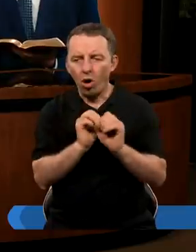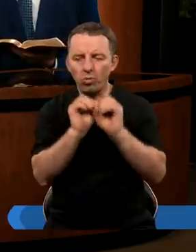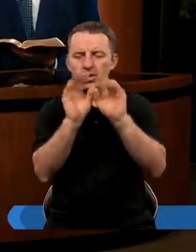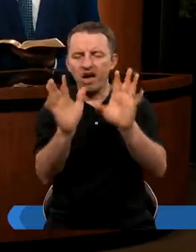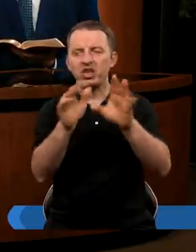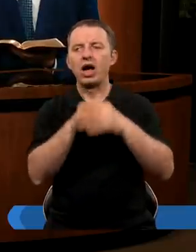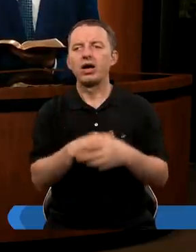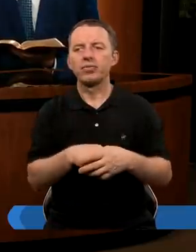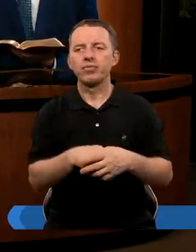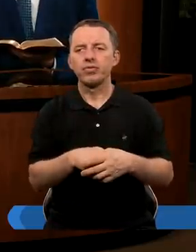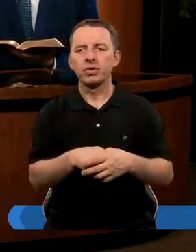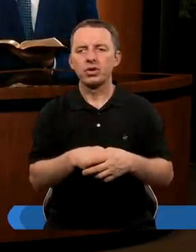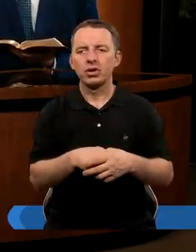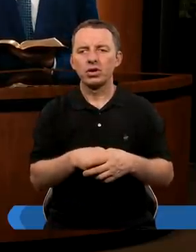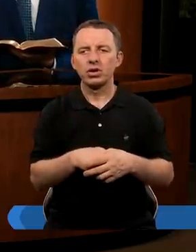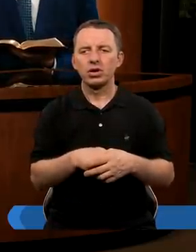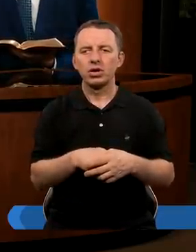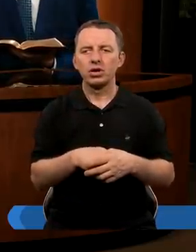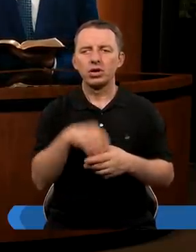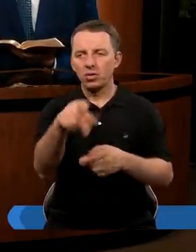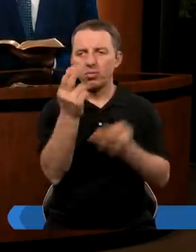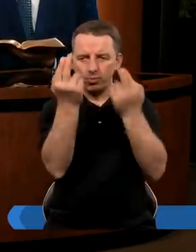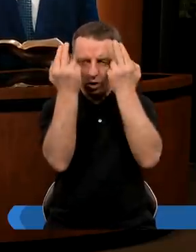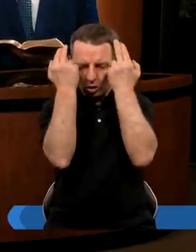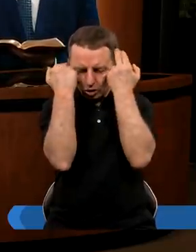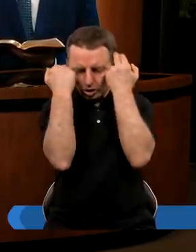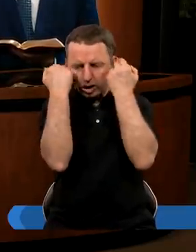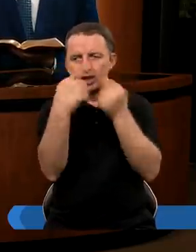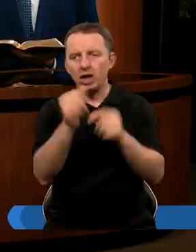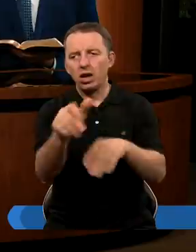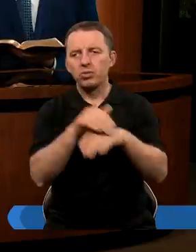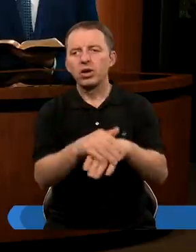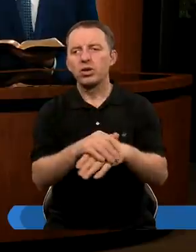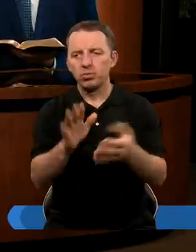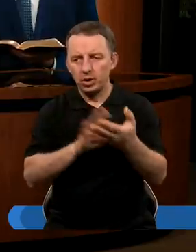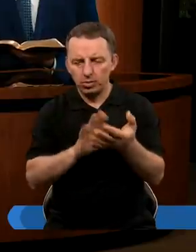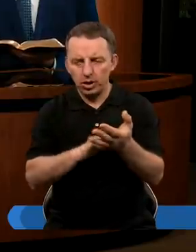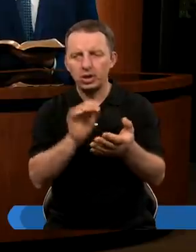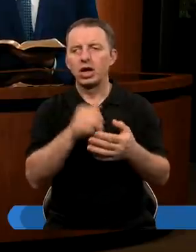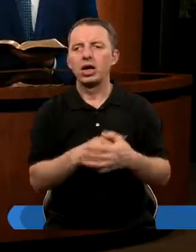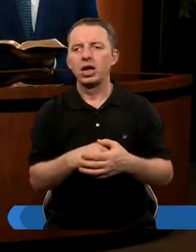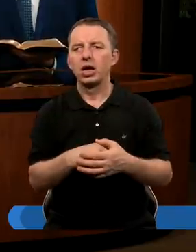objawił sen. Czy widzimy także tej pokory Daniela w tym sprawozdaniu biblijnym?